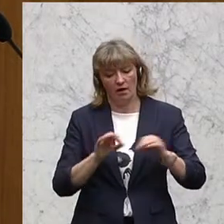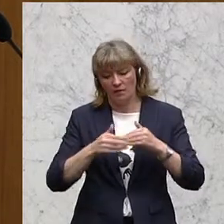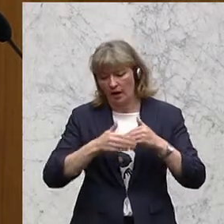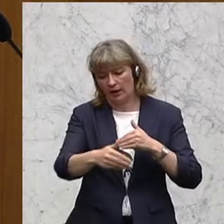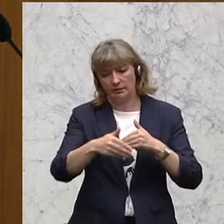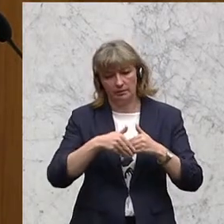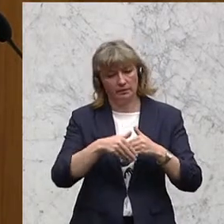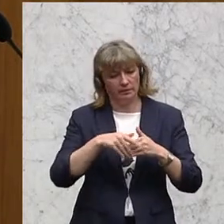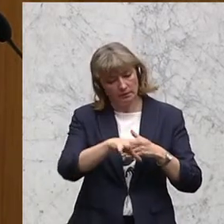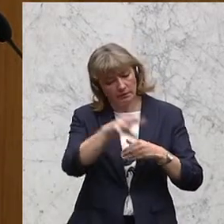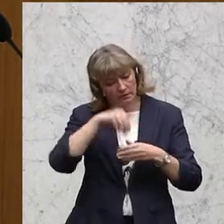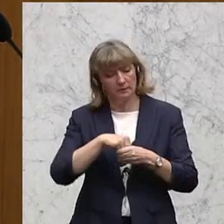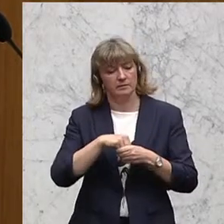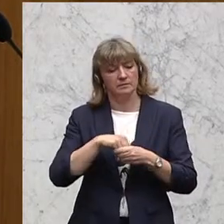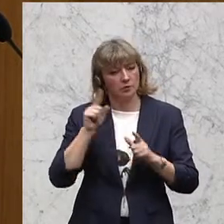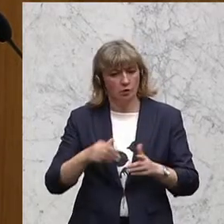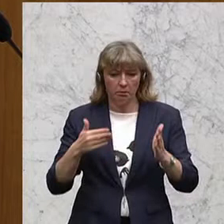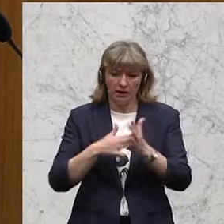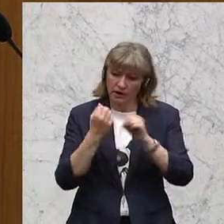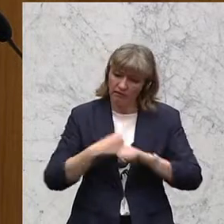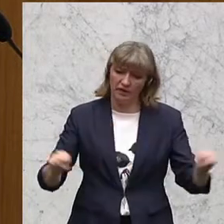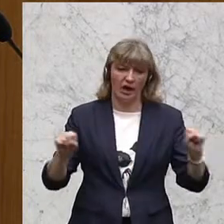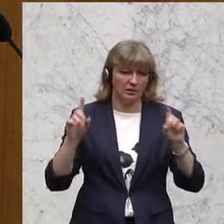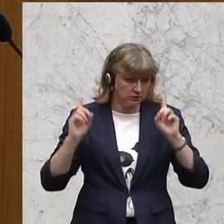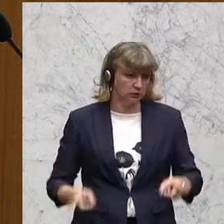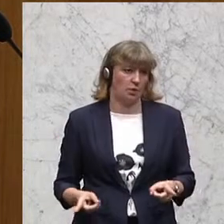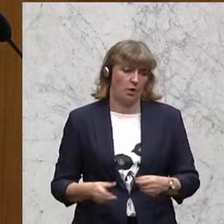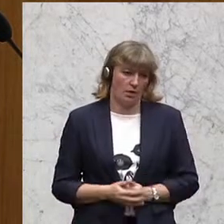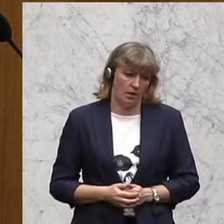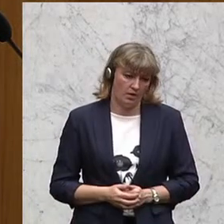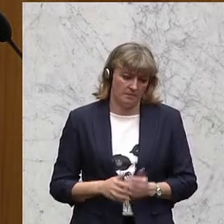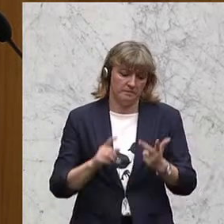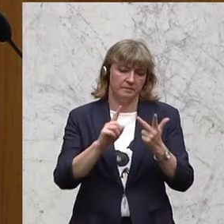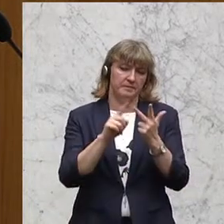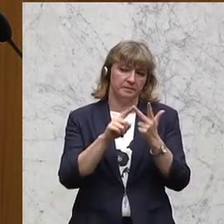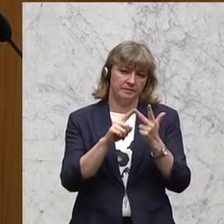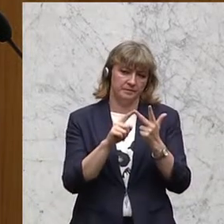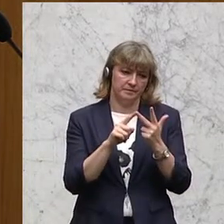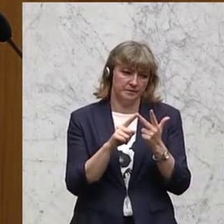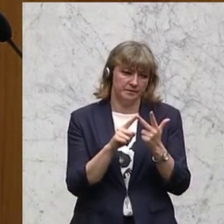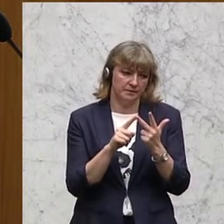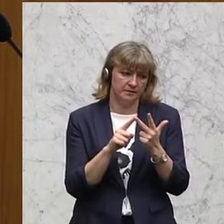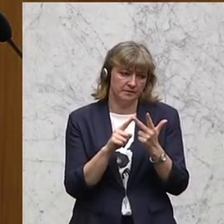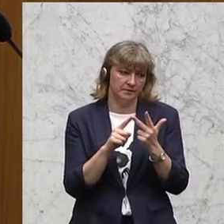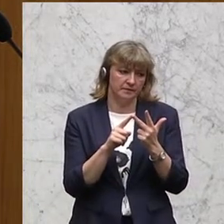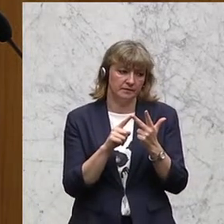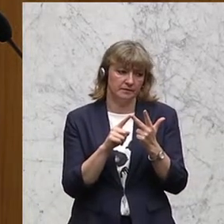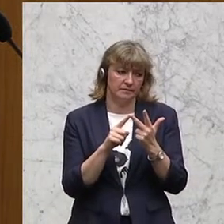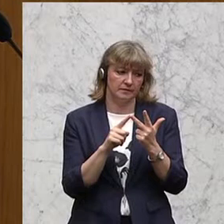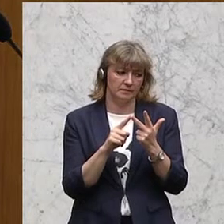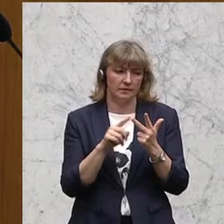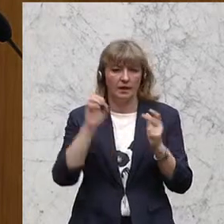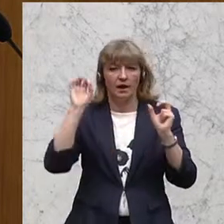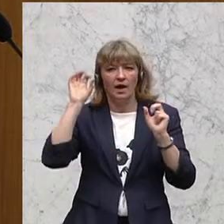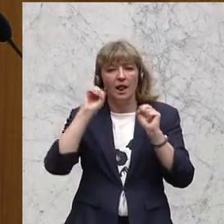das auch barrierefrei sein soll. Der dritte Punkt ist Licht ins